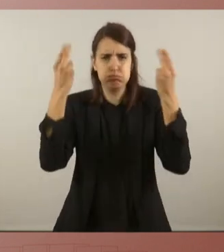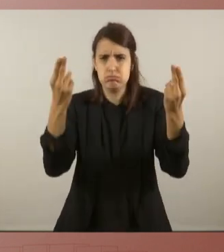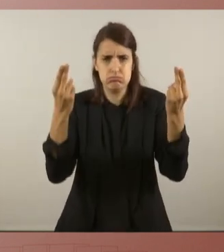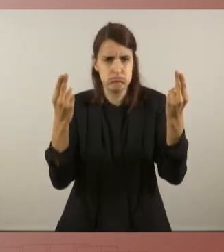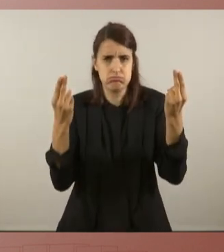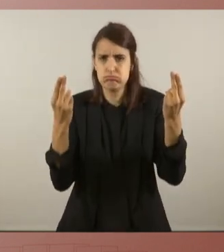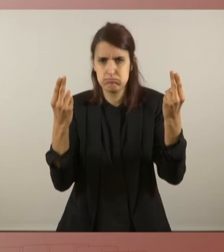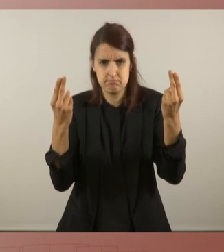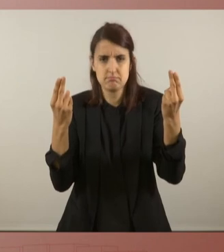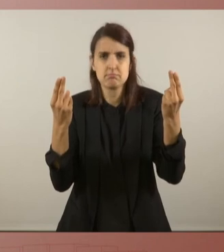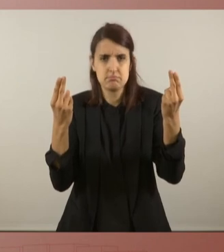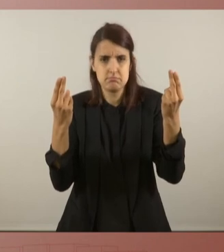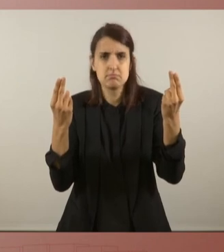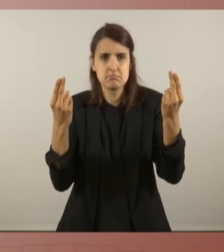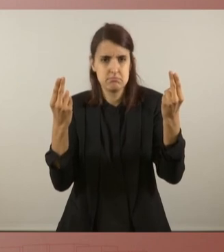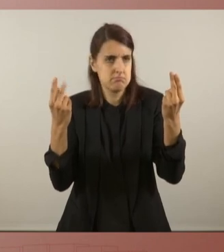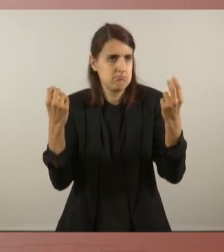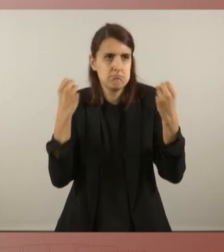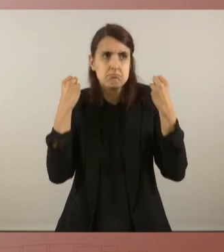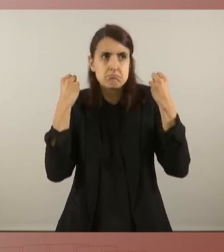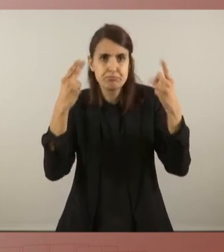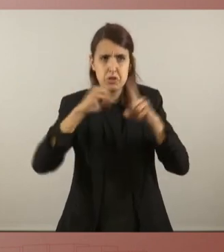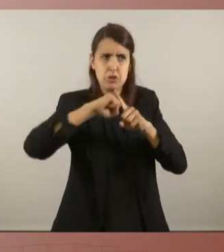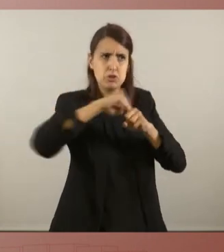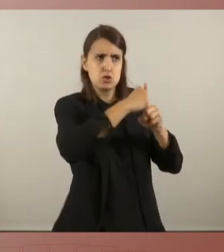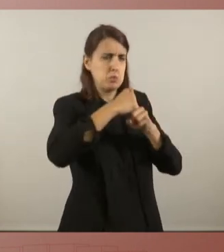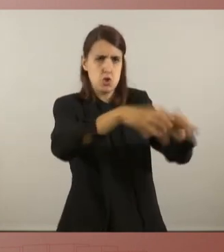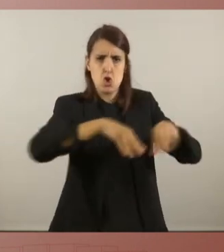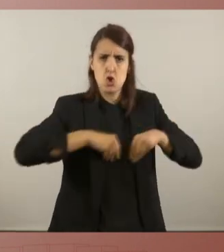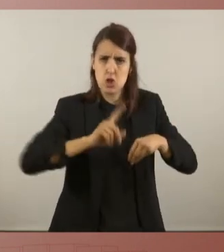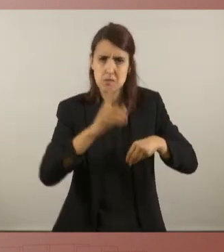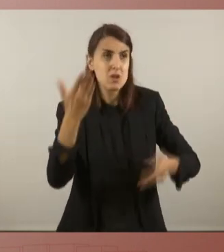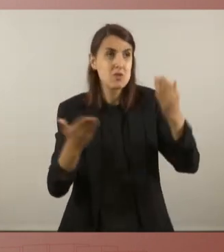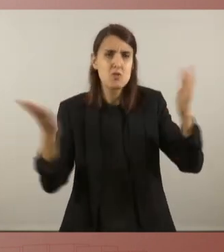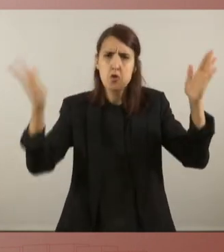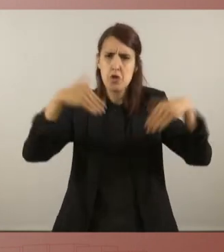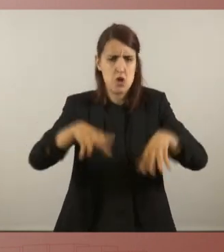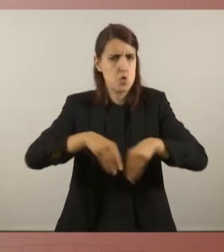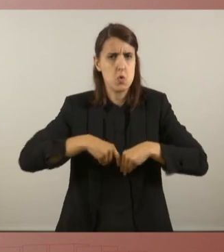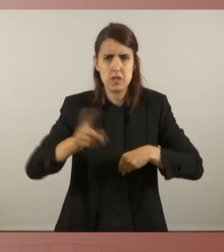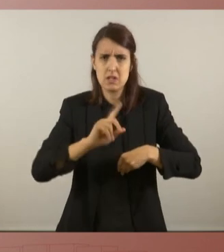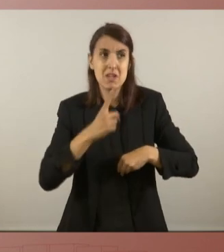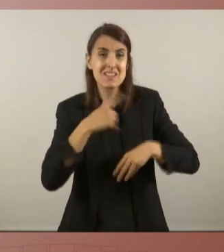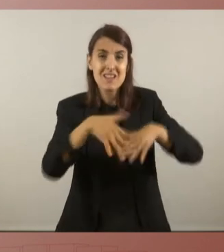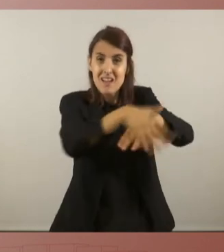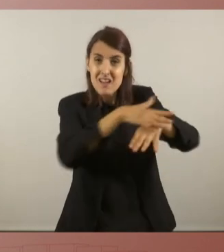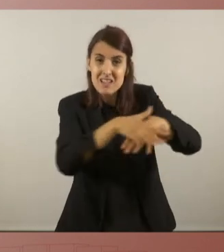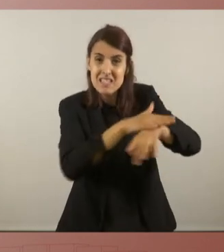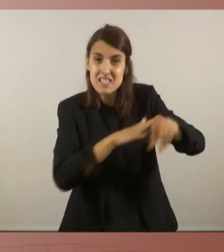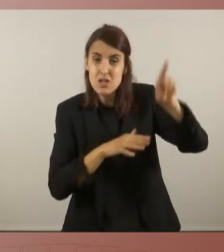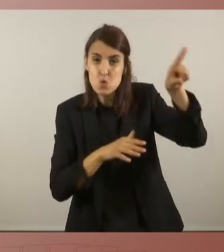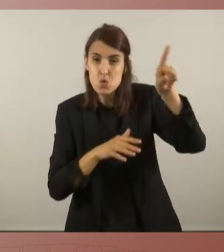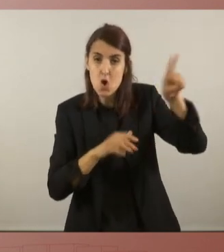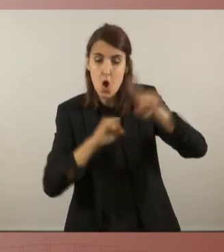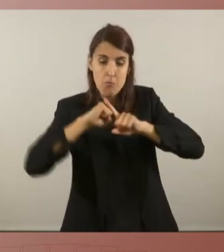necessàriament institucions que facin insumissió a l'opressió, a la injustícia, i insumissió a qualsevol estat i institucions de l'Estat